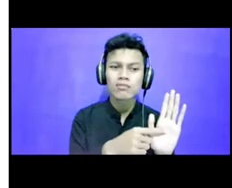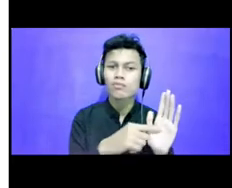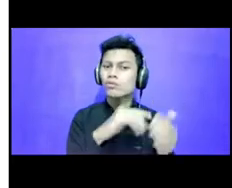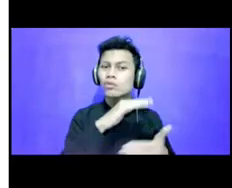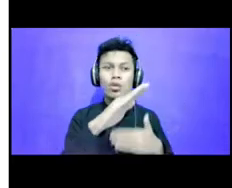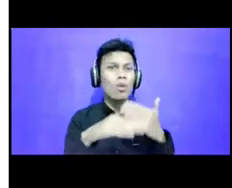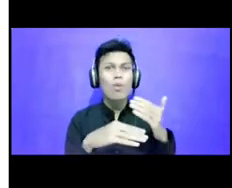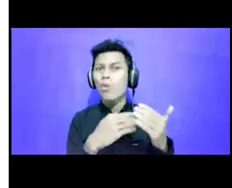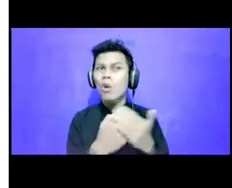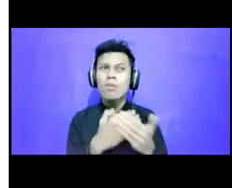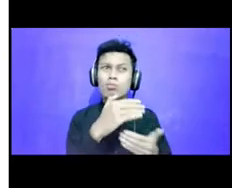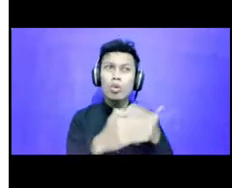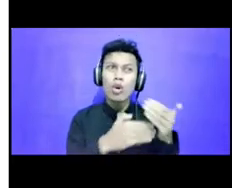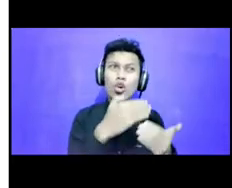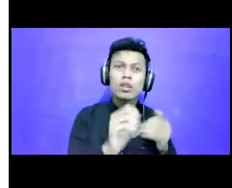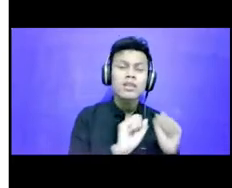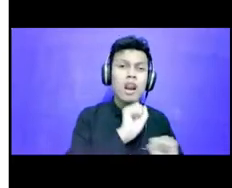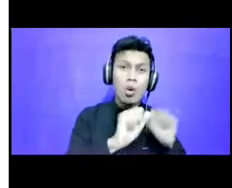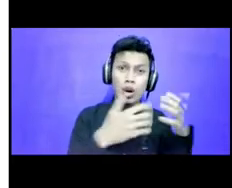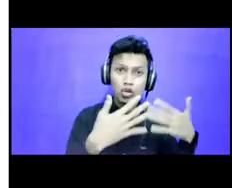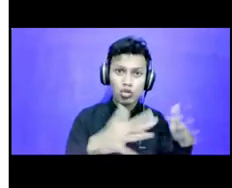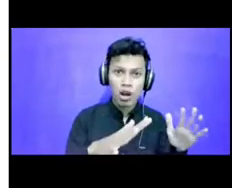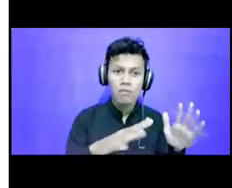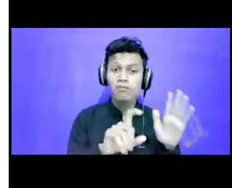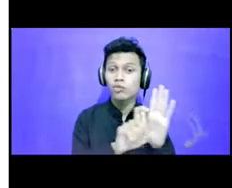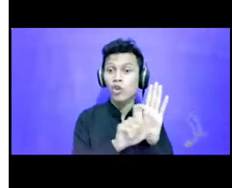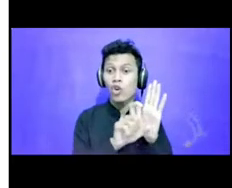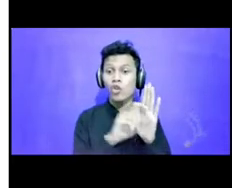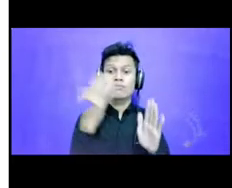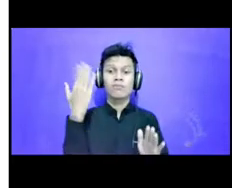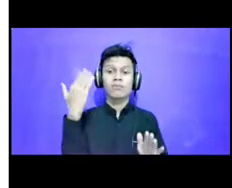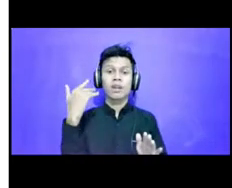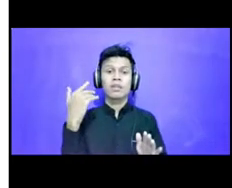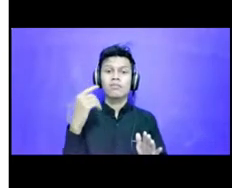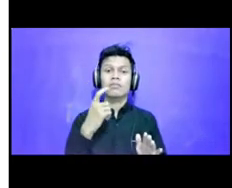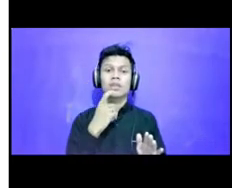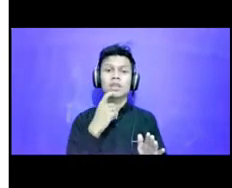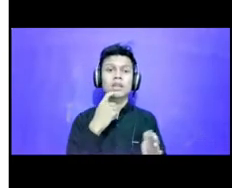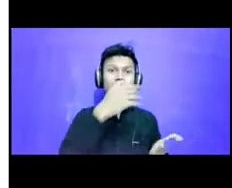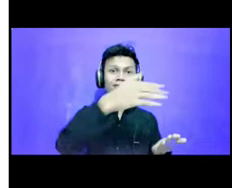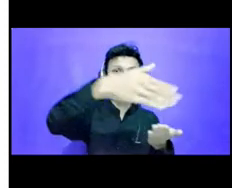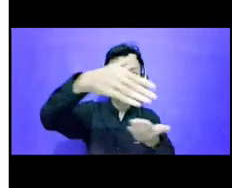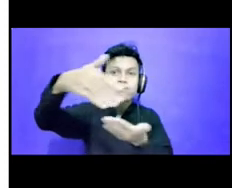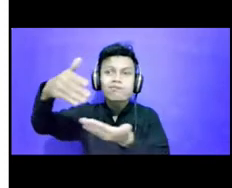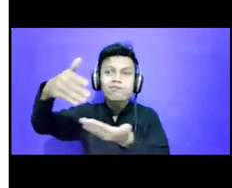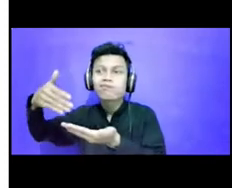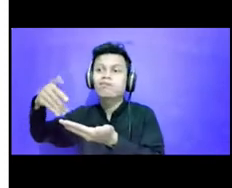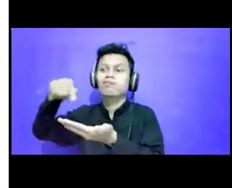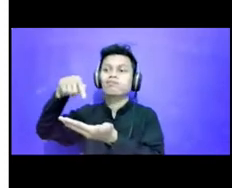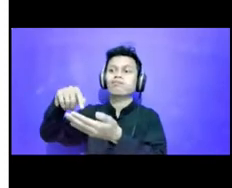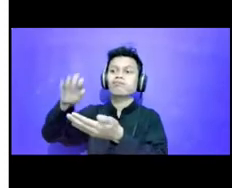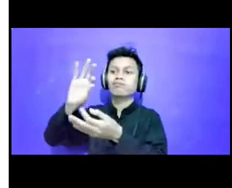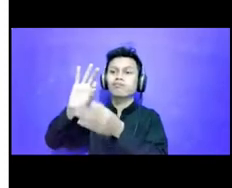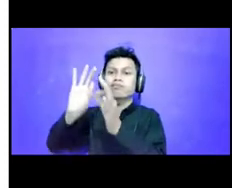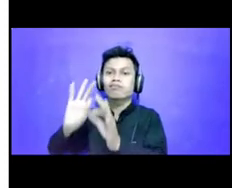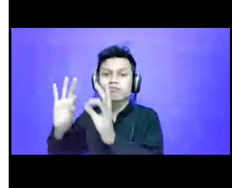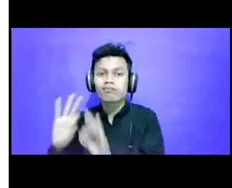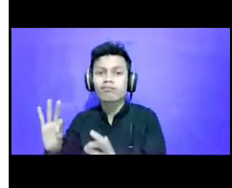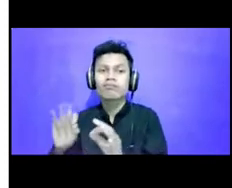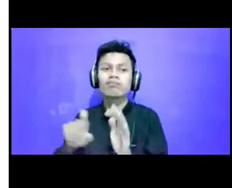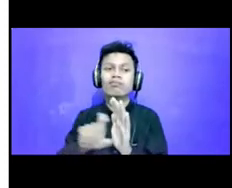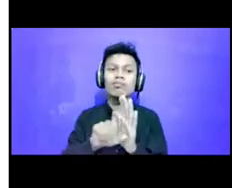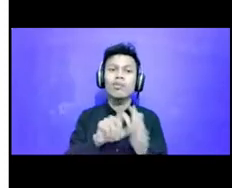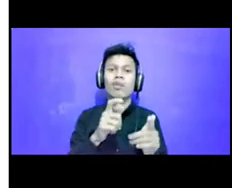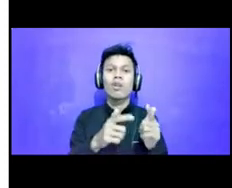balik soal gathering data dan cleaning Gathering data ketika kita membaca laporan ini adalah simulasi soal